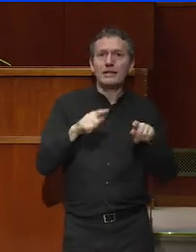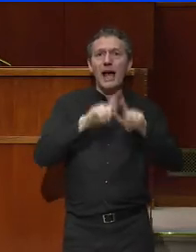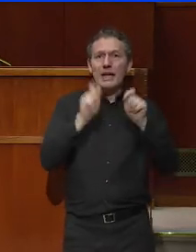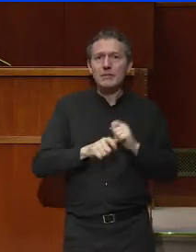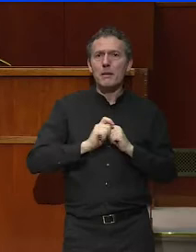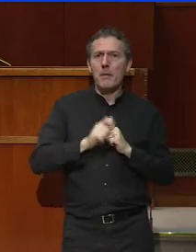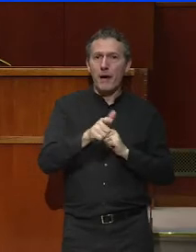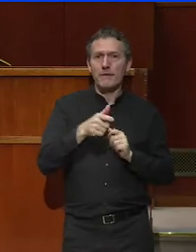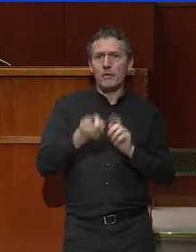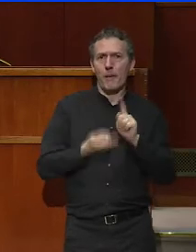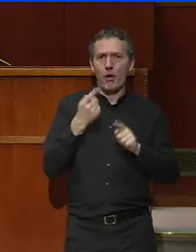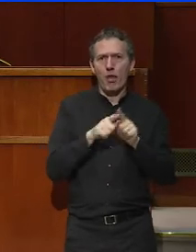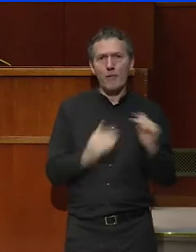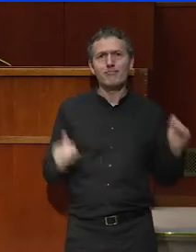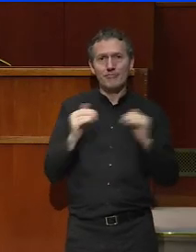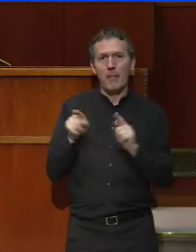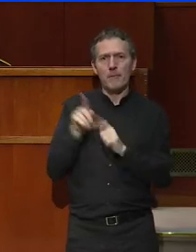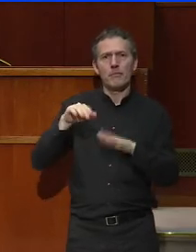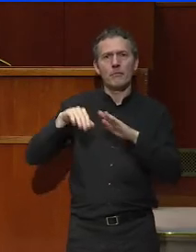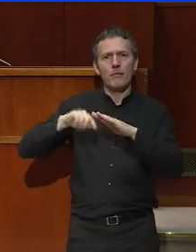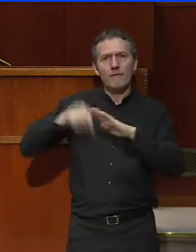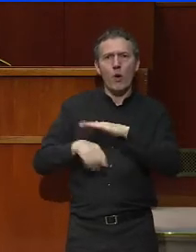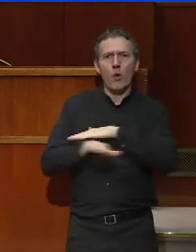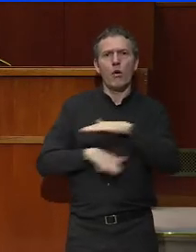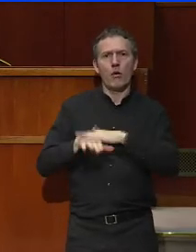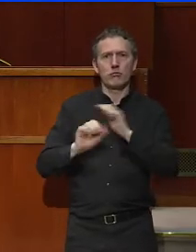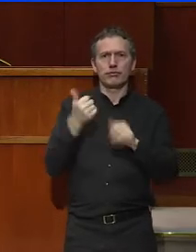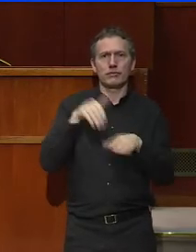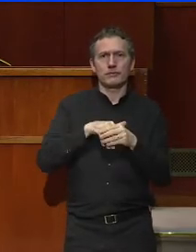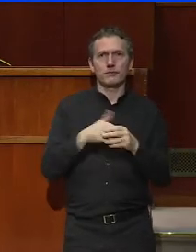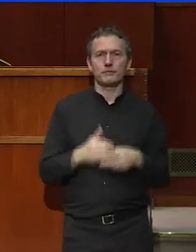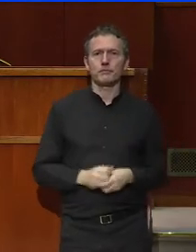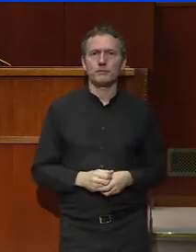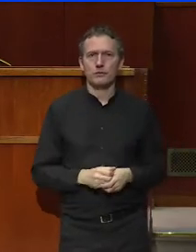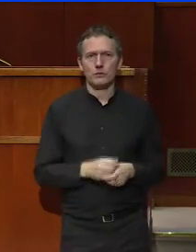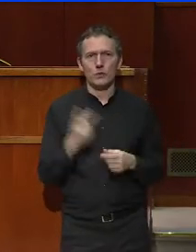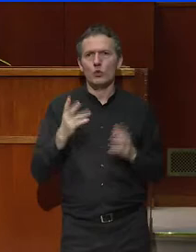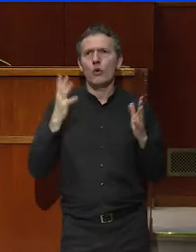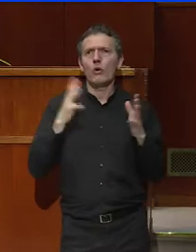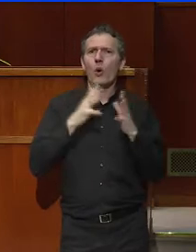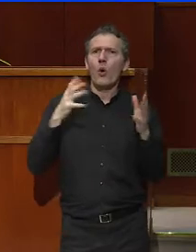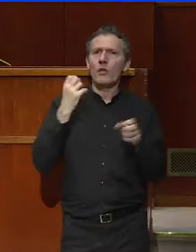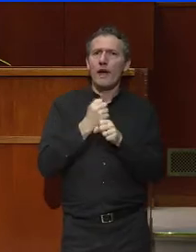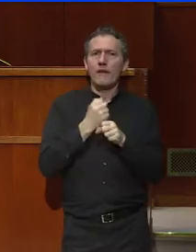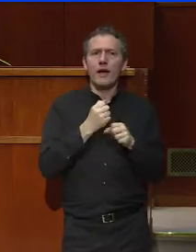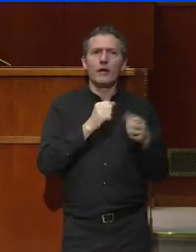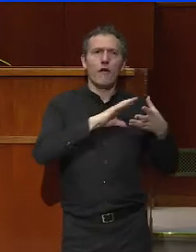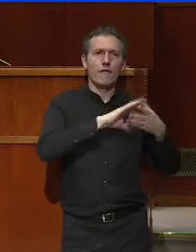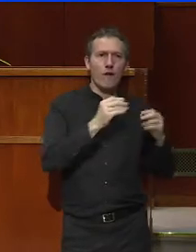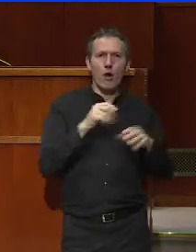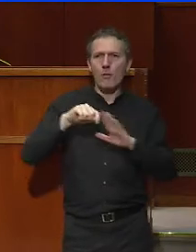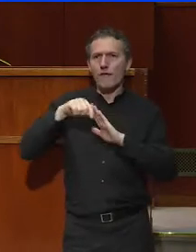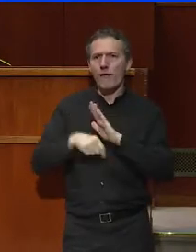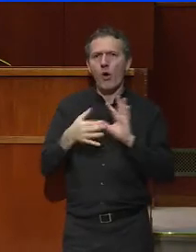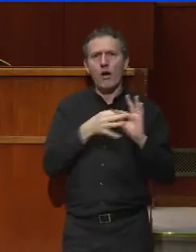est au moins aussi important que le fond. Comme toujours dans les grandes œuvres, la forme et le fond sont indissociables.